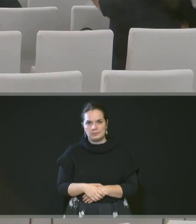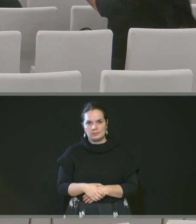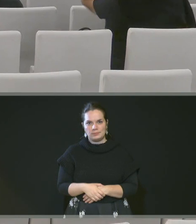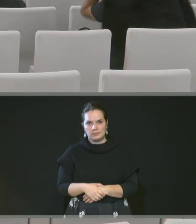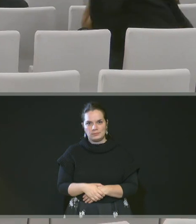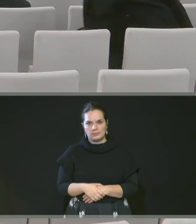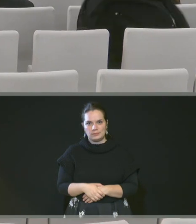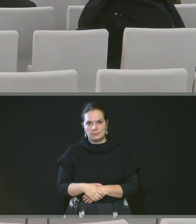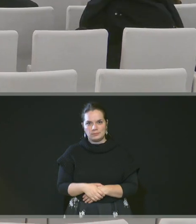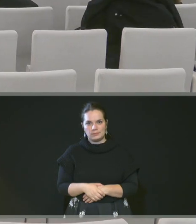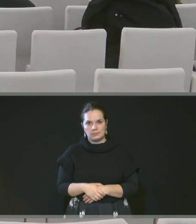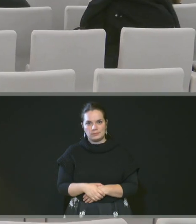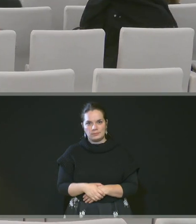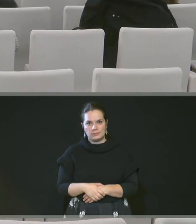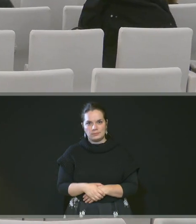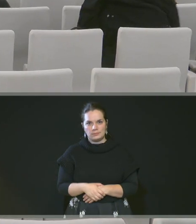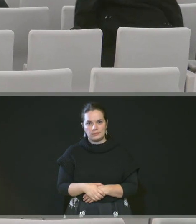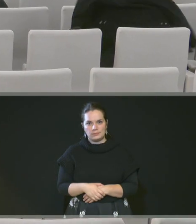tout de